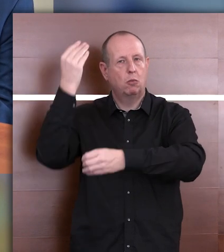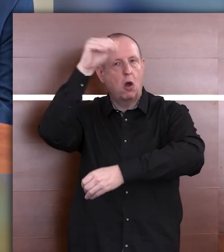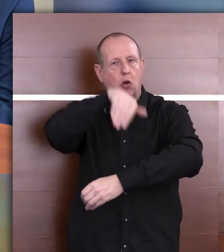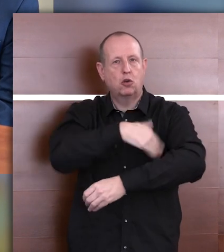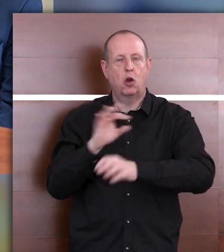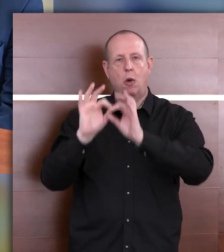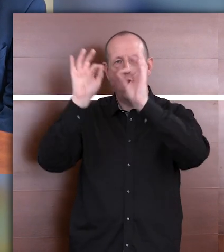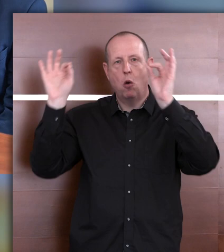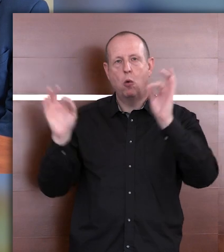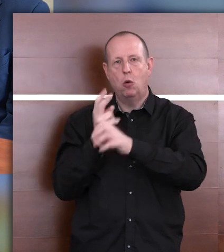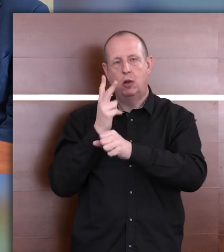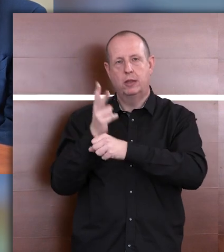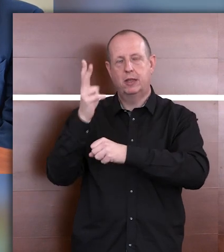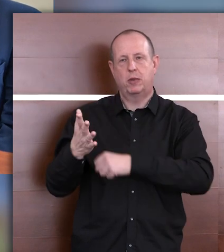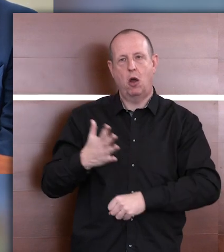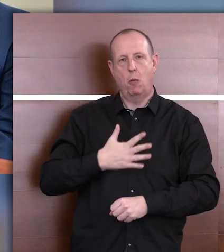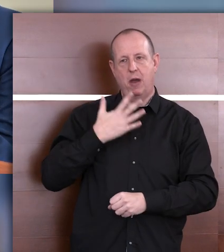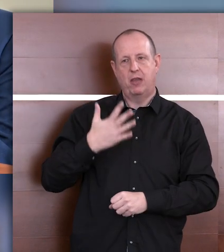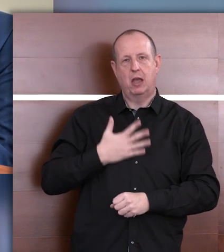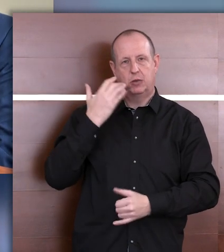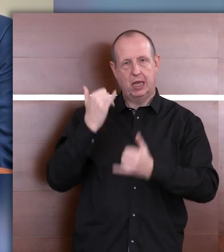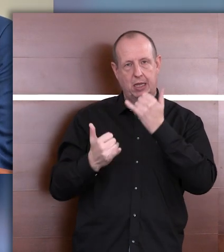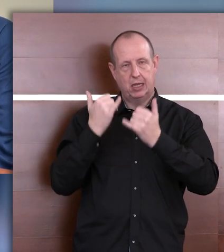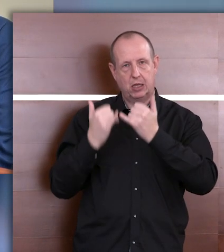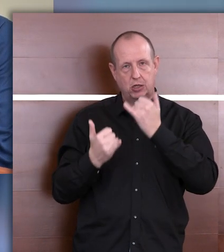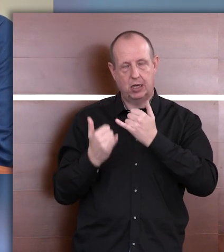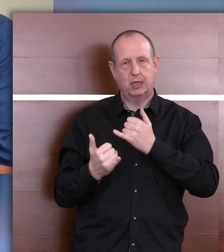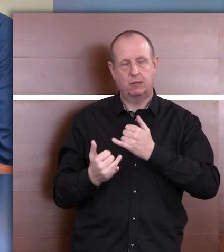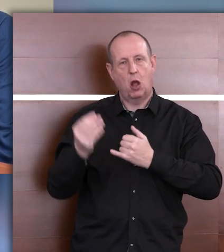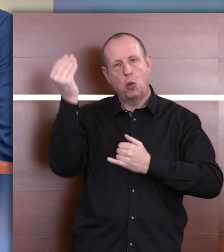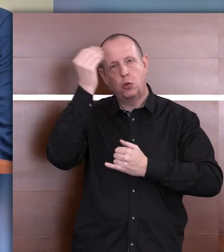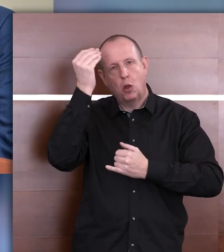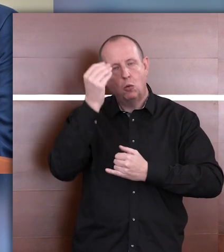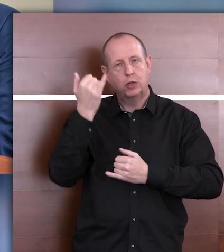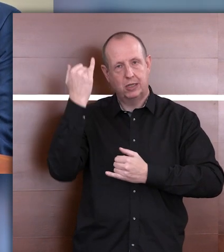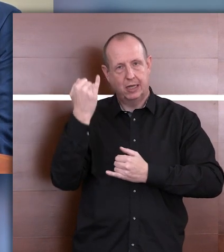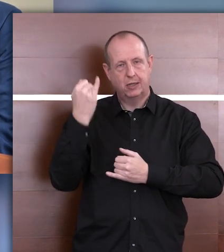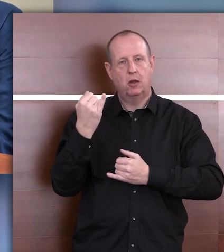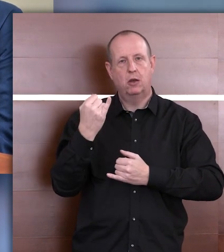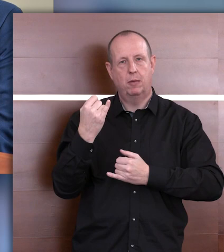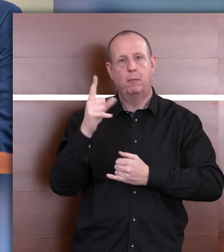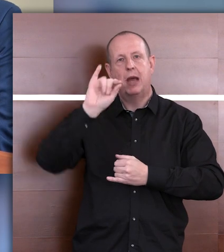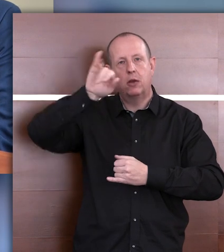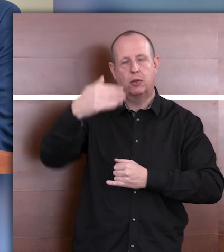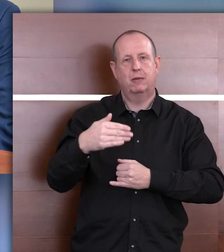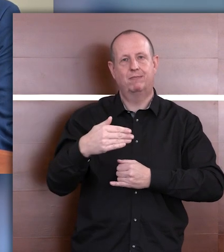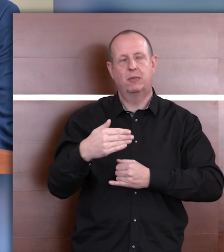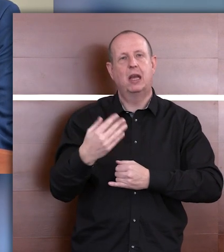obawiają się, że w momencie nabycia kompetencji językowych z polskiego języka migowego dziecko przestanie mówić.